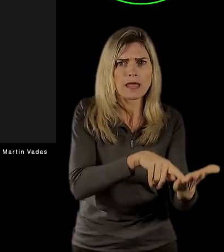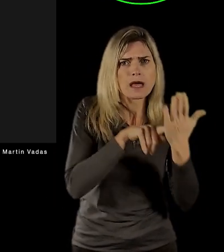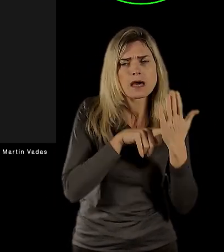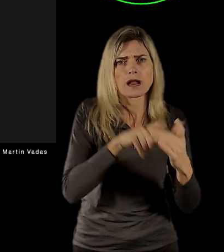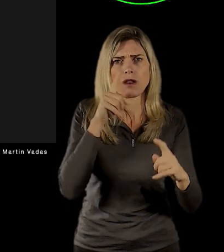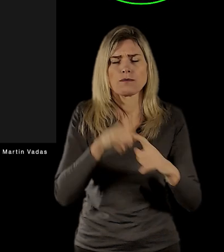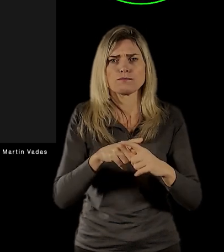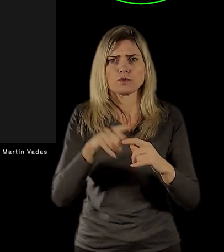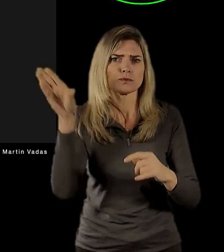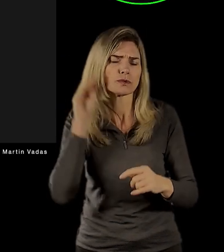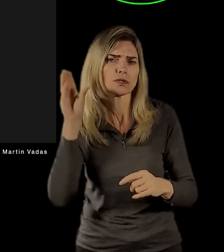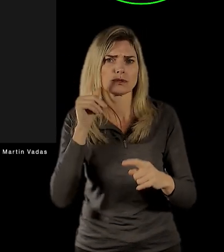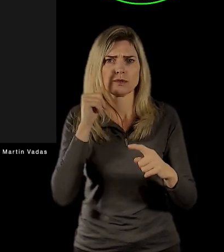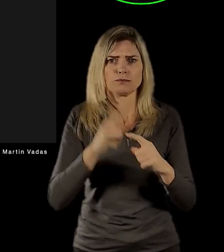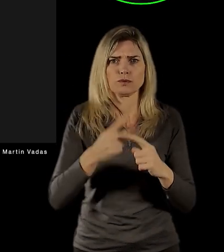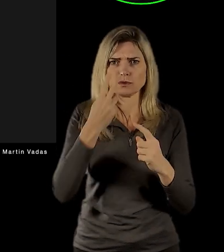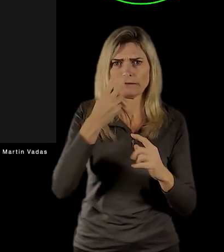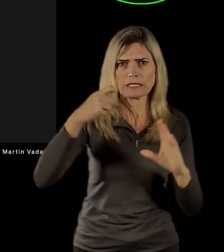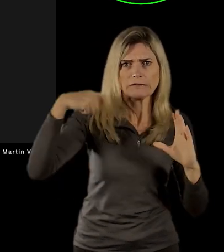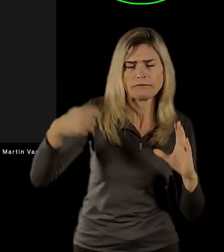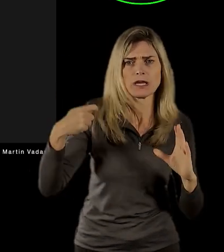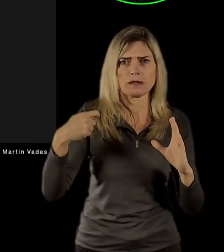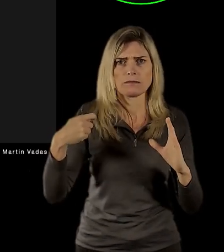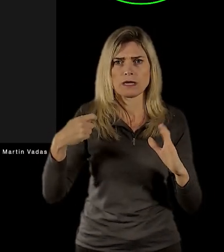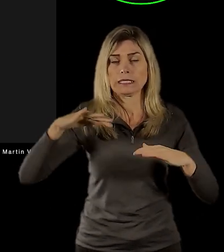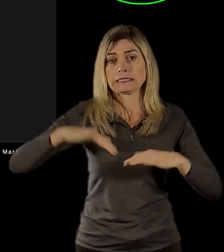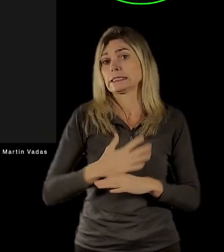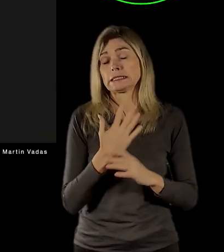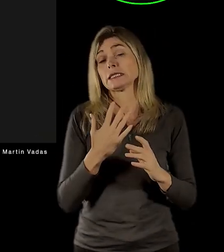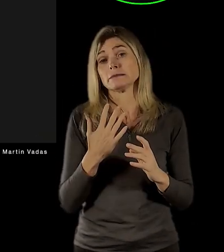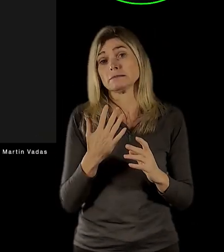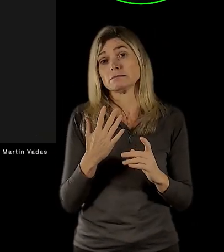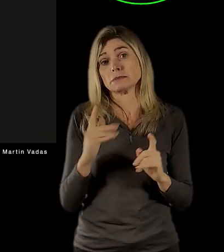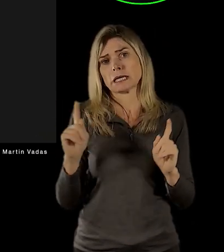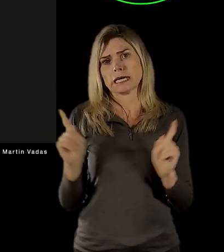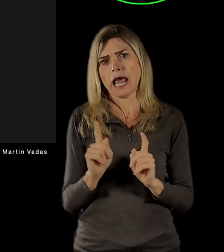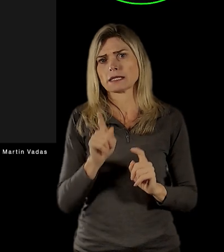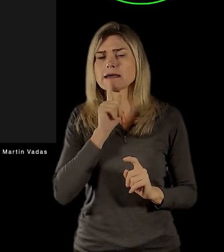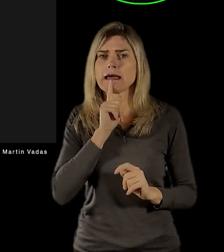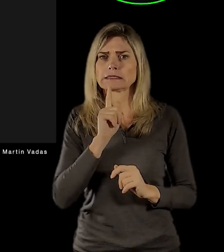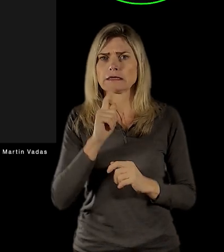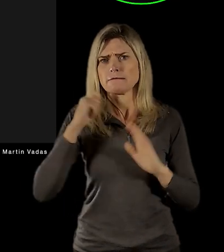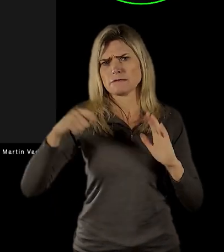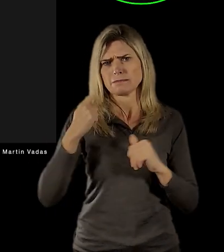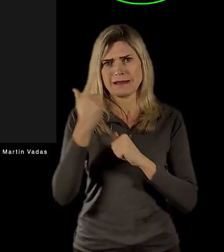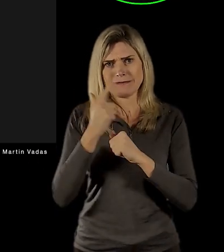dýchat a je to věc, která bude strašně krátká, ono se hovoří o nějakých 12 minutách, tak si představte, co